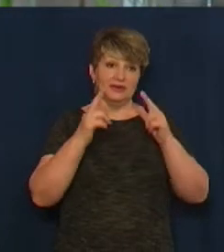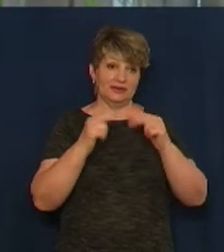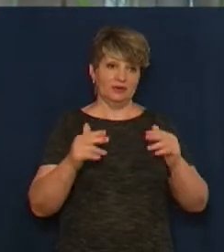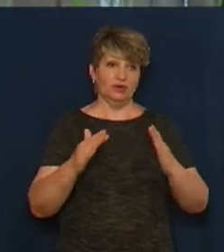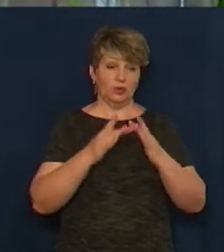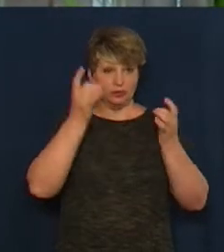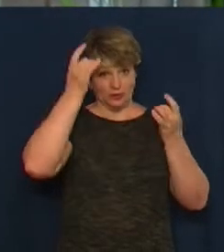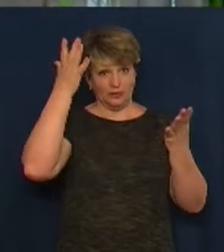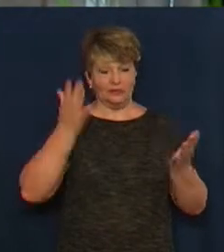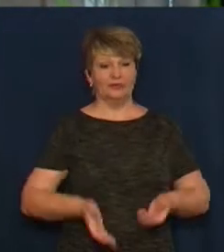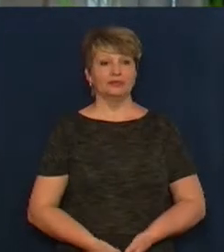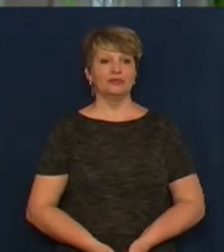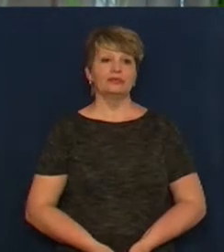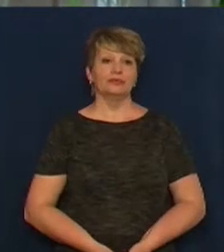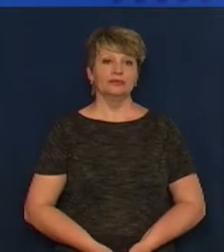Федір Коцаба. Новини.